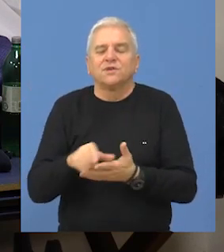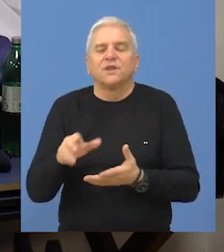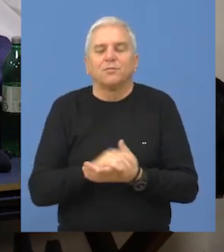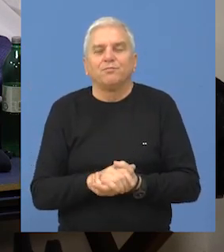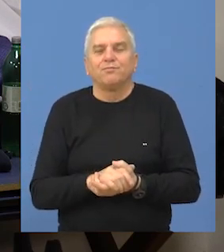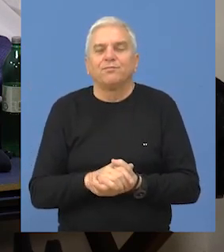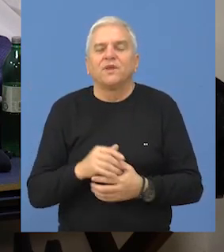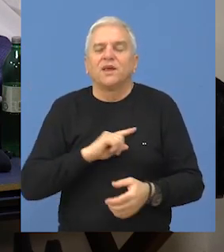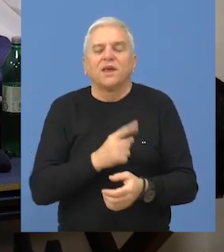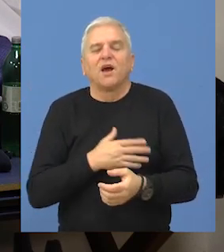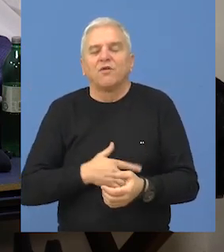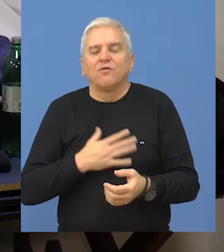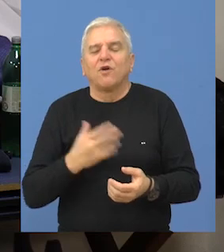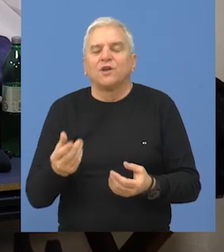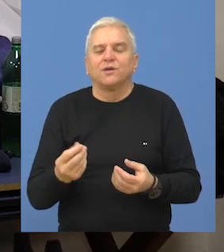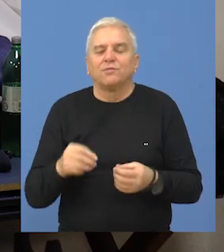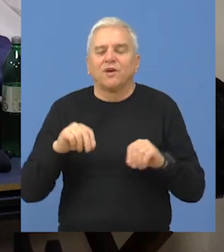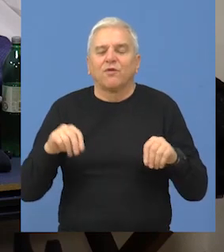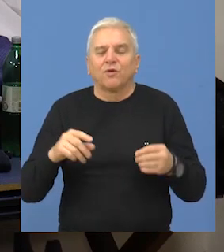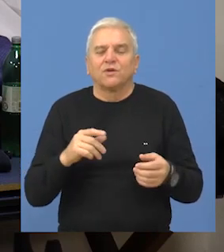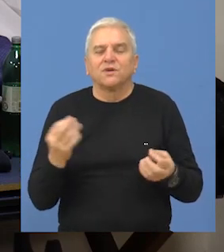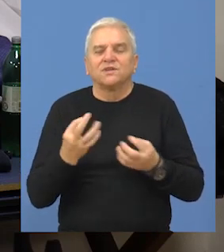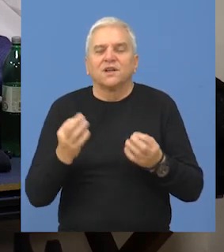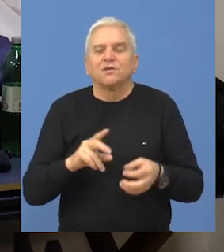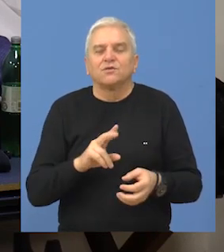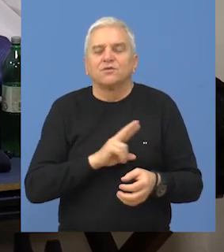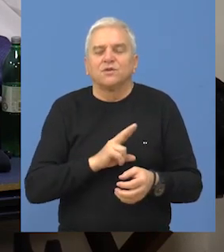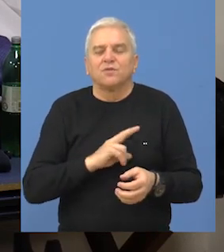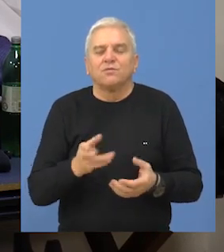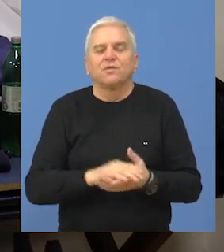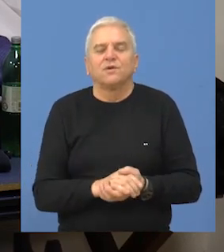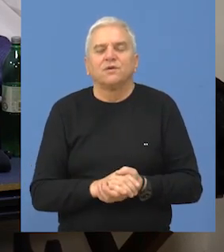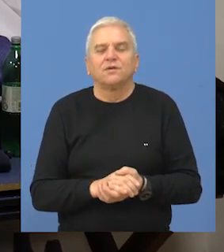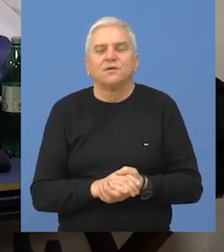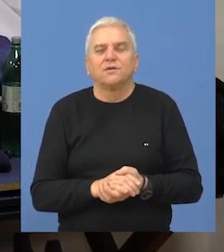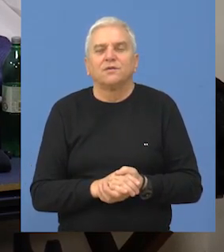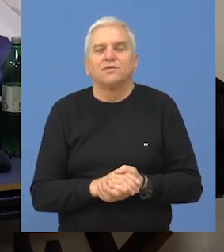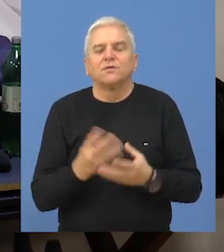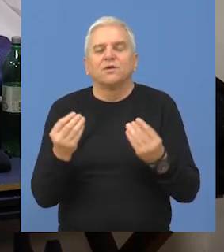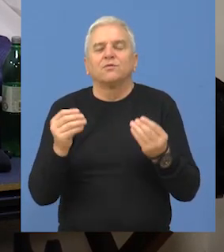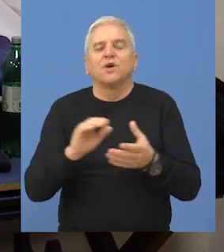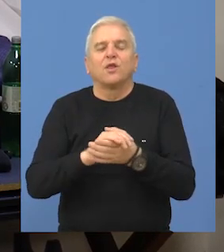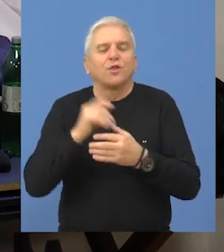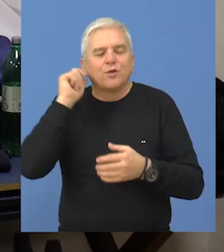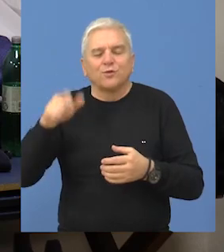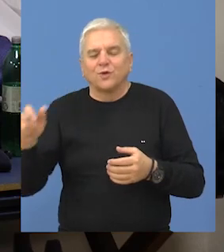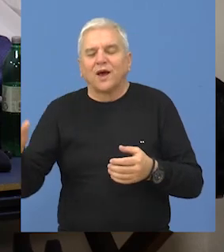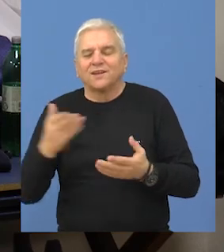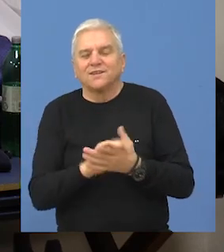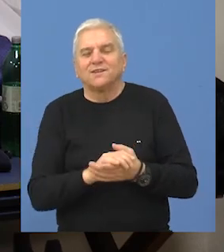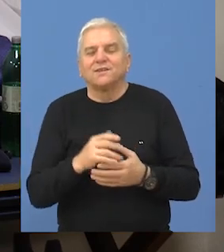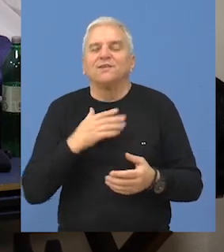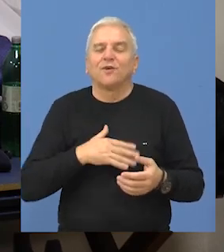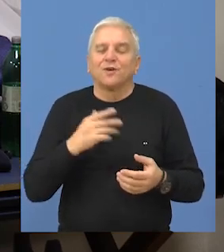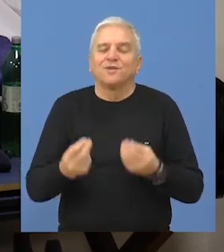godina idem i mnogo volim zato što imam mnogo drugarice